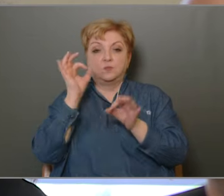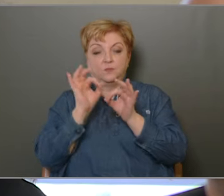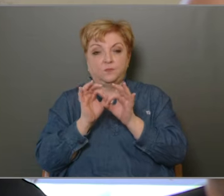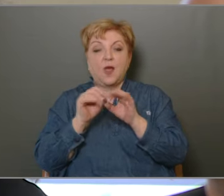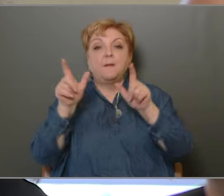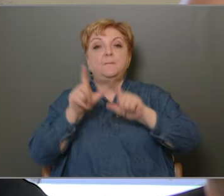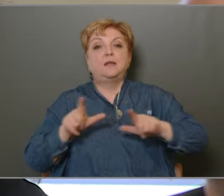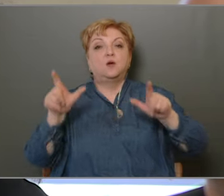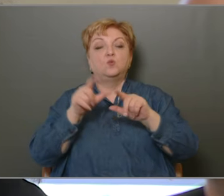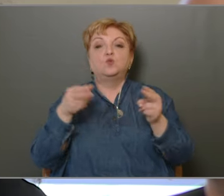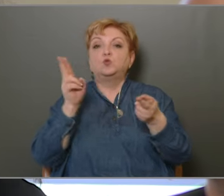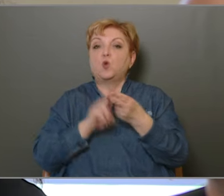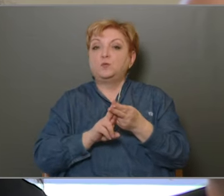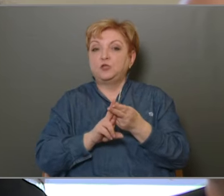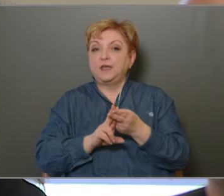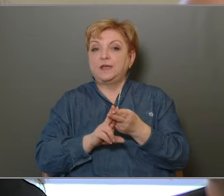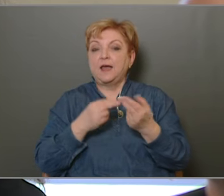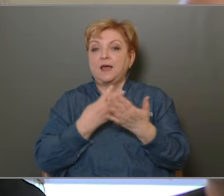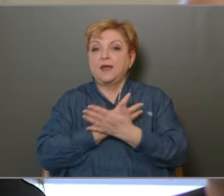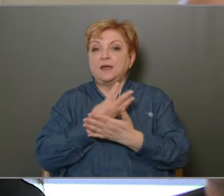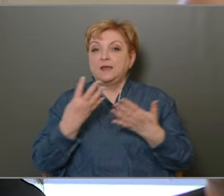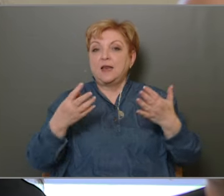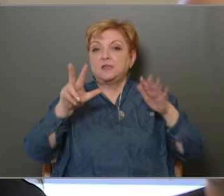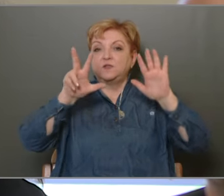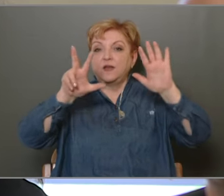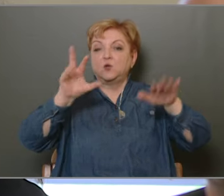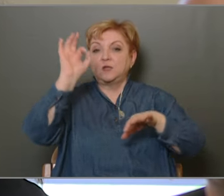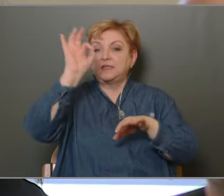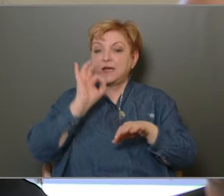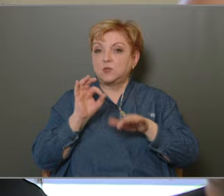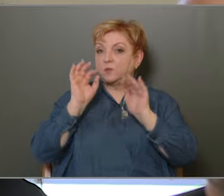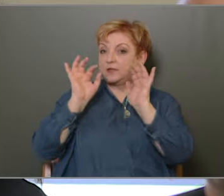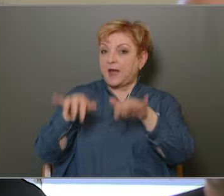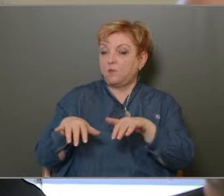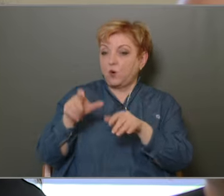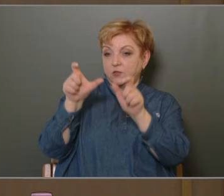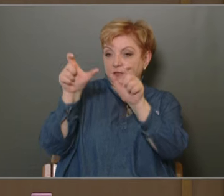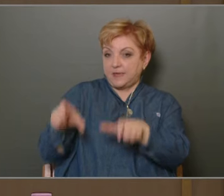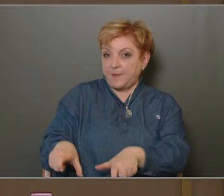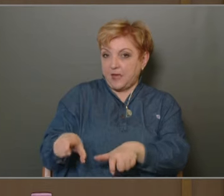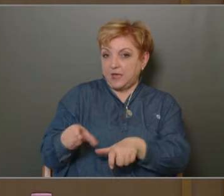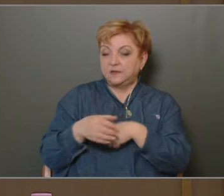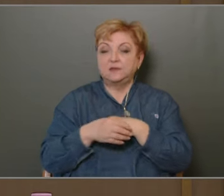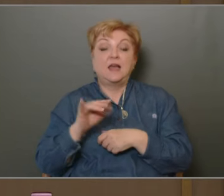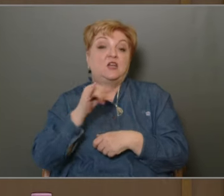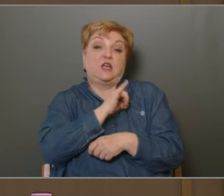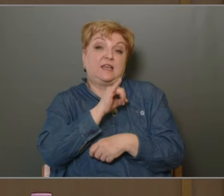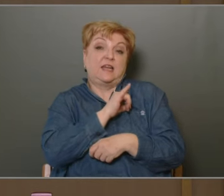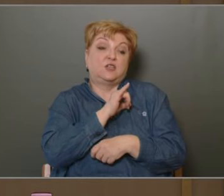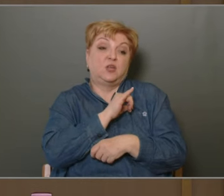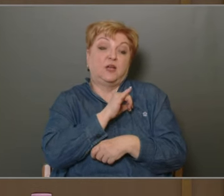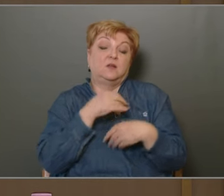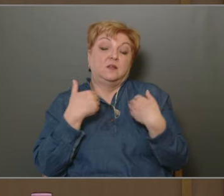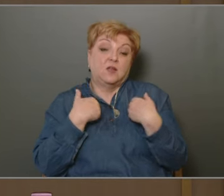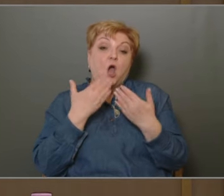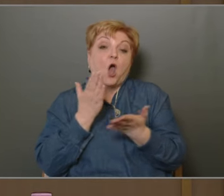pedagógusok többsége, tehát 98%-ban támogatja az ő személyét, és érdekességképpen mi az